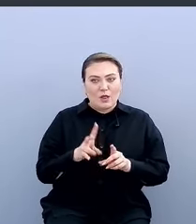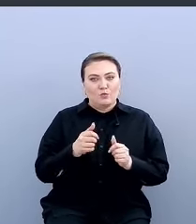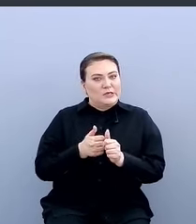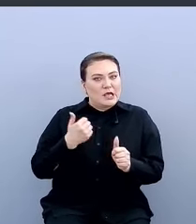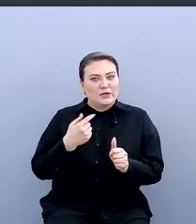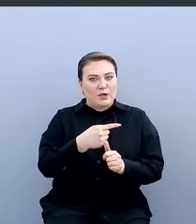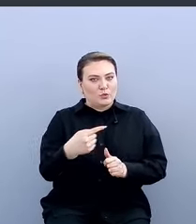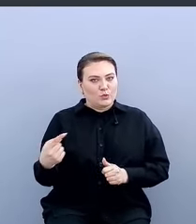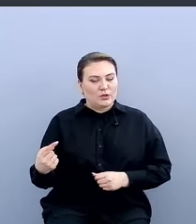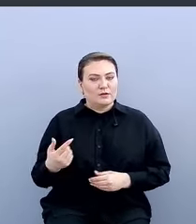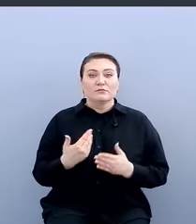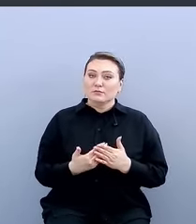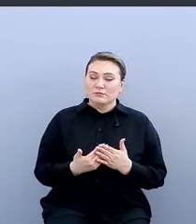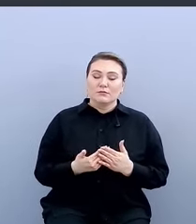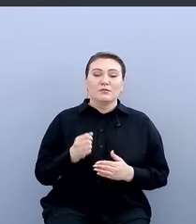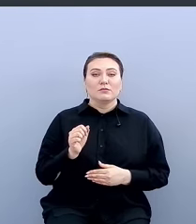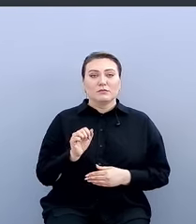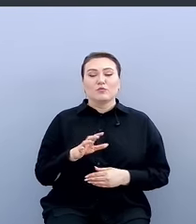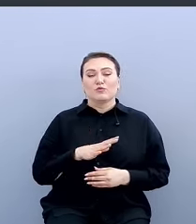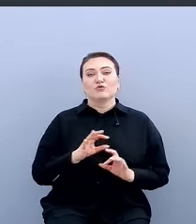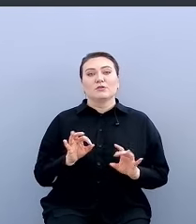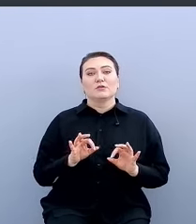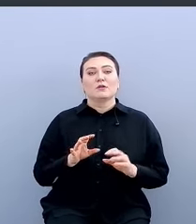В качестве примера можно привести, например,